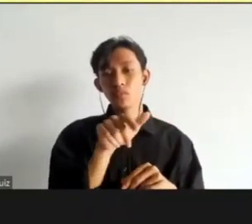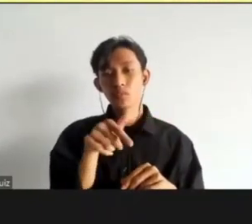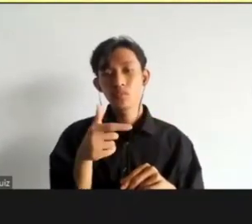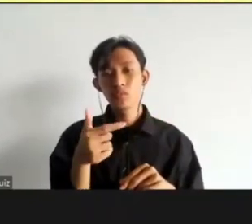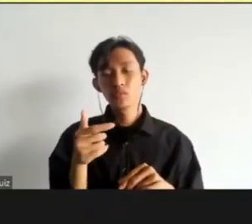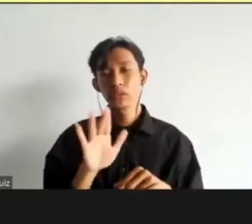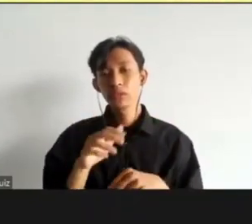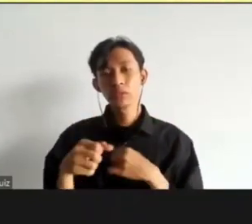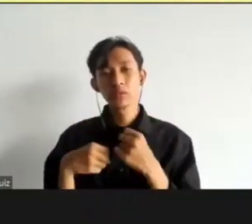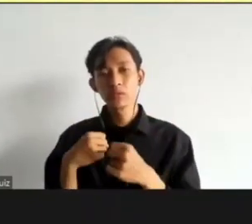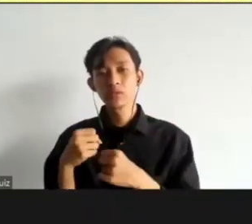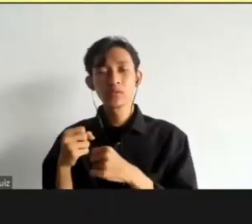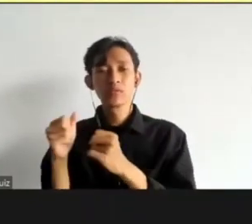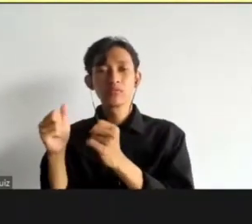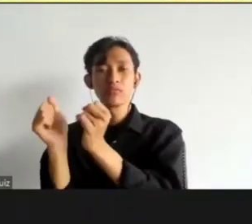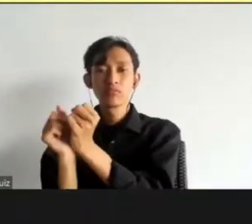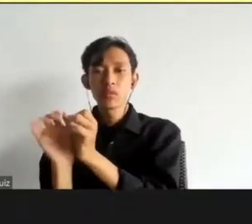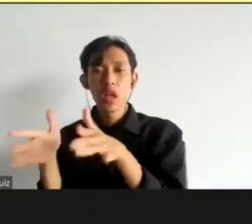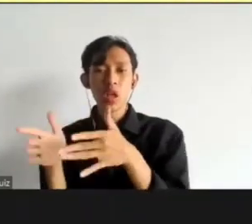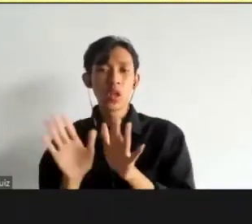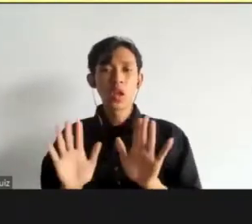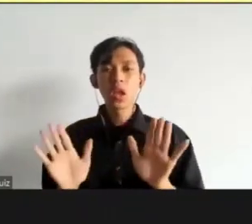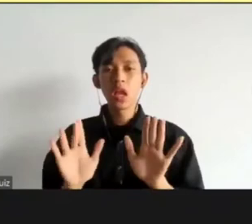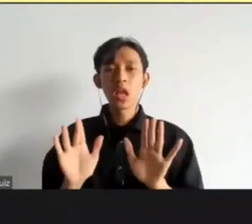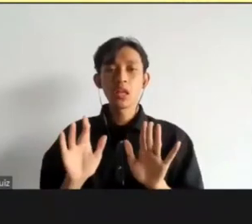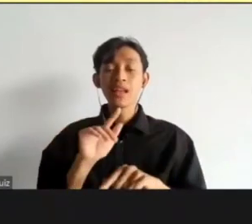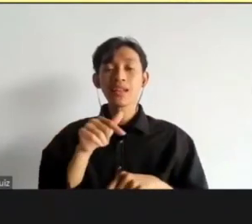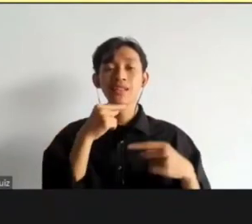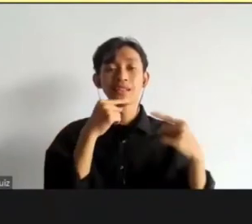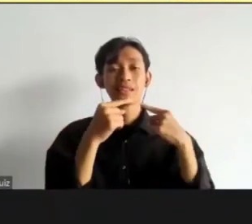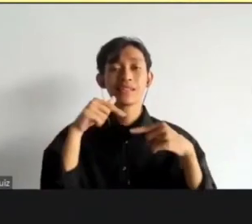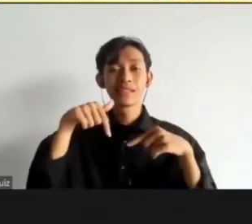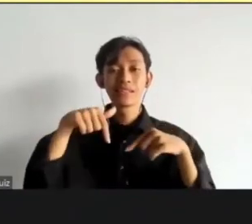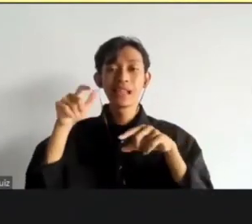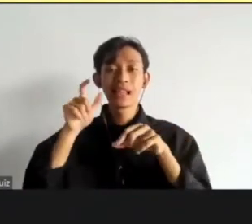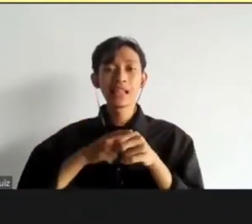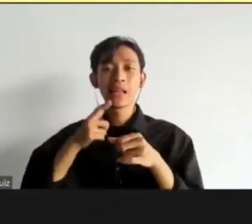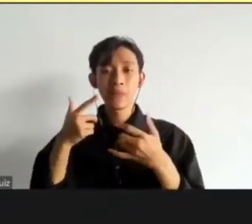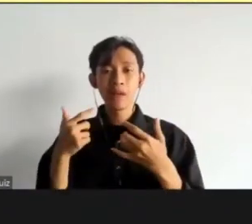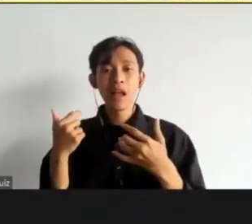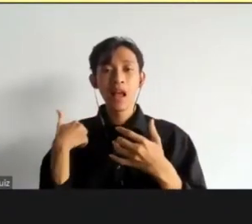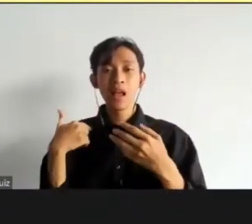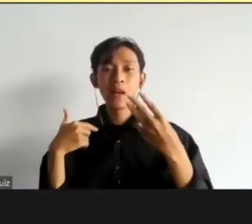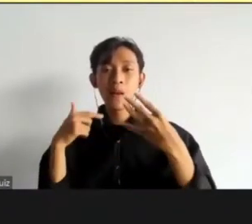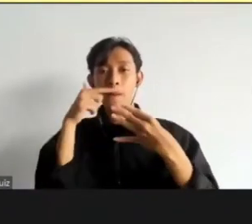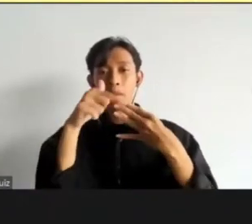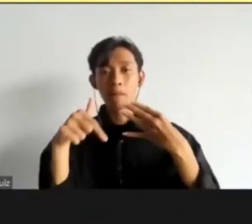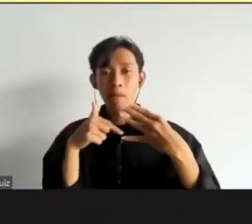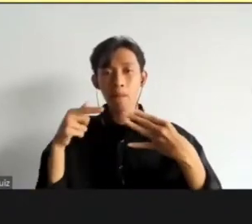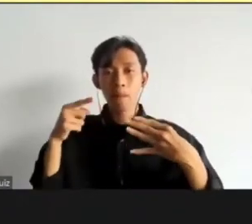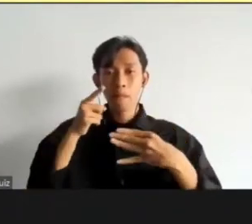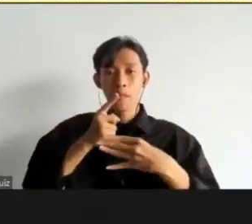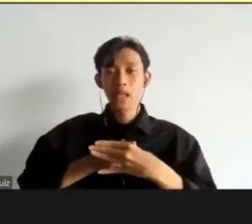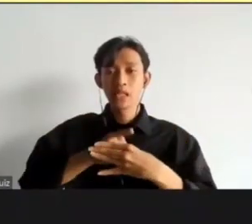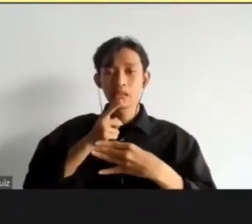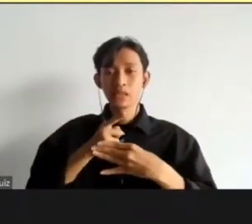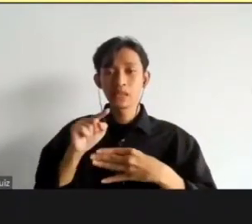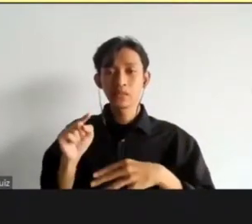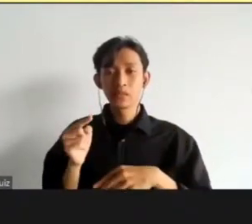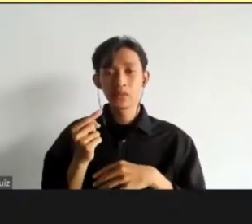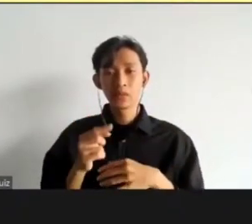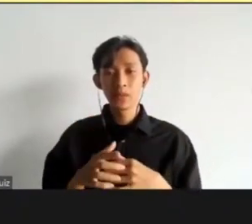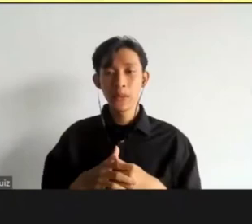dan tidak dipidananya seseorang. Plea bargain pada intinya itu terdiri dari empat hal pokok. Yang pertama